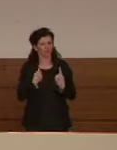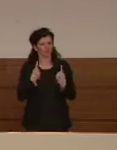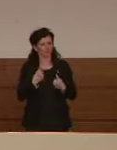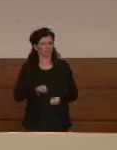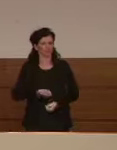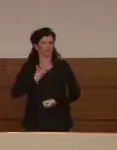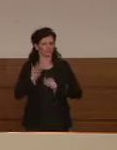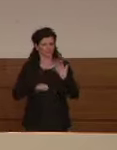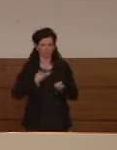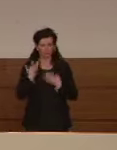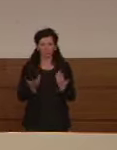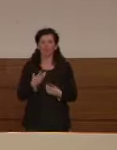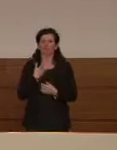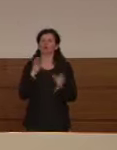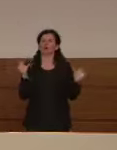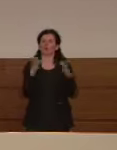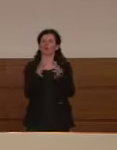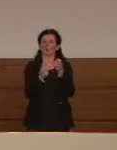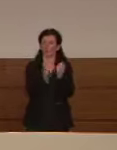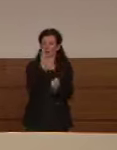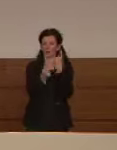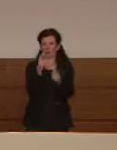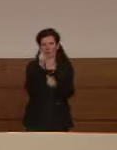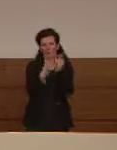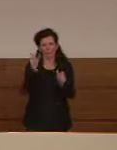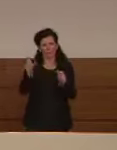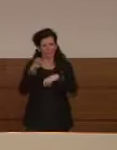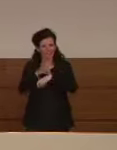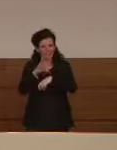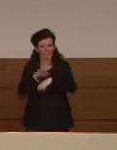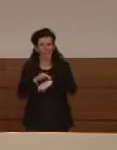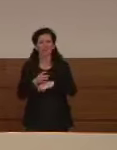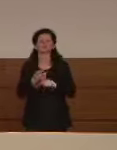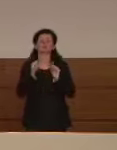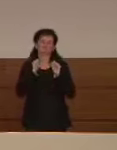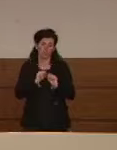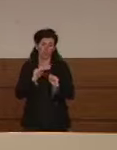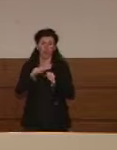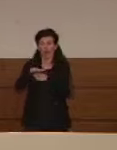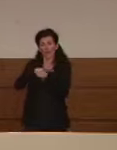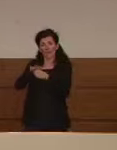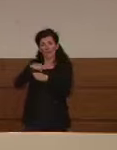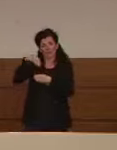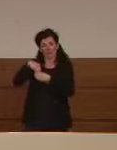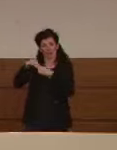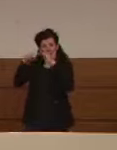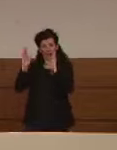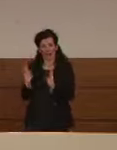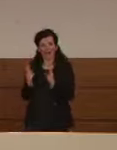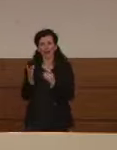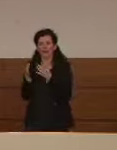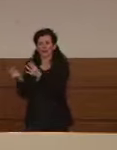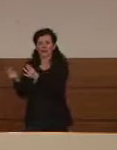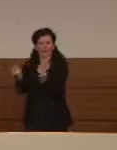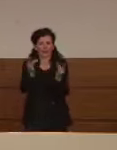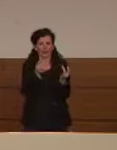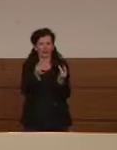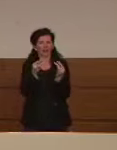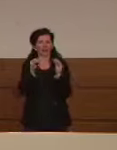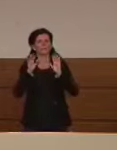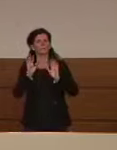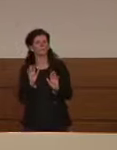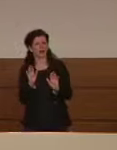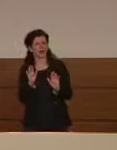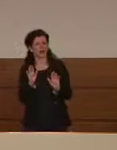dei casi che è stata acquisita prima, quindi un po' di trasmissione intrafamiliare può esserci. Dopodiché, però, noi dobbiamo tenere